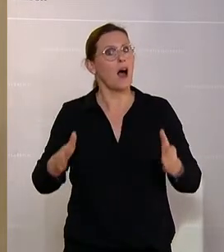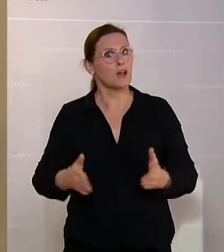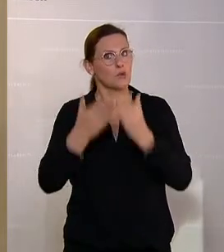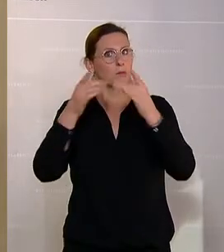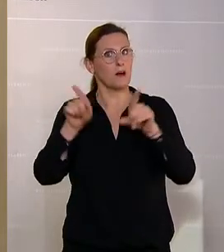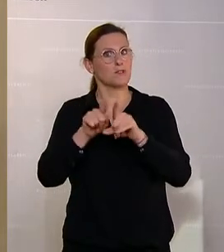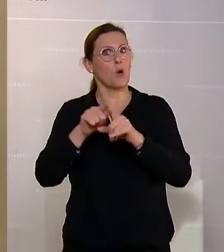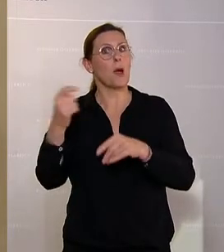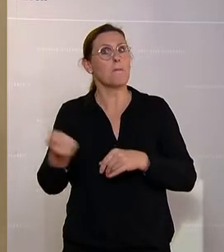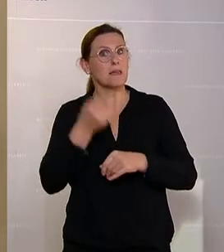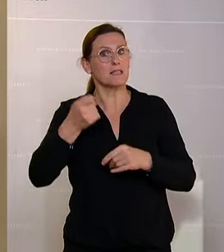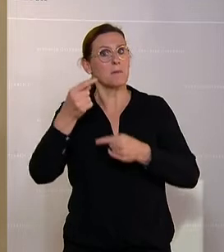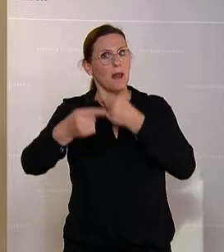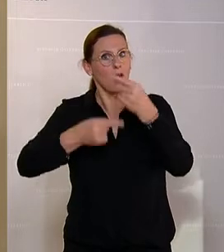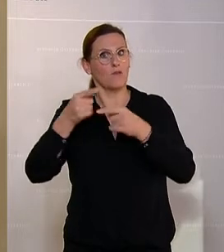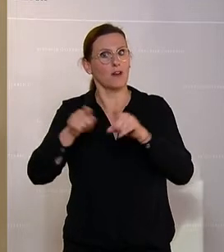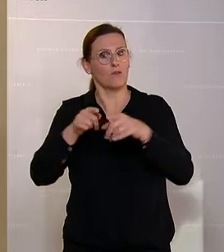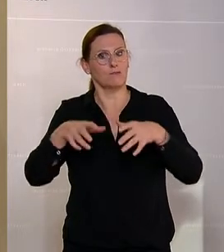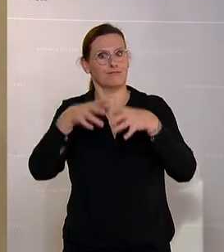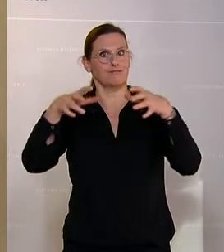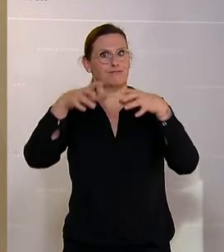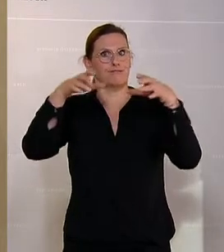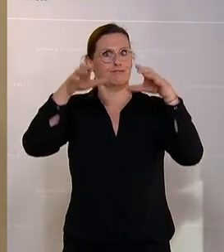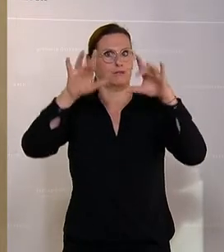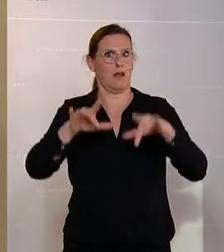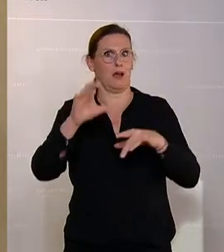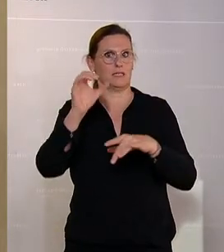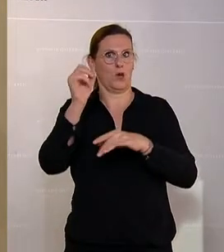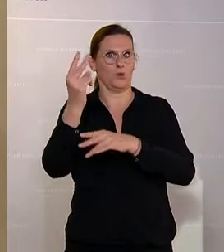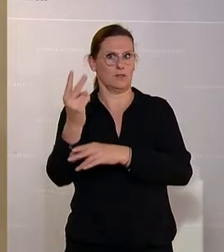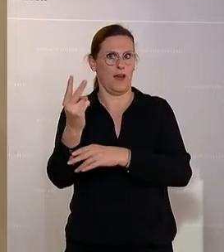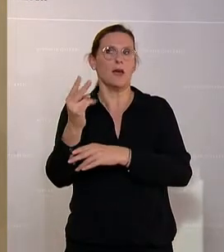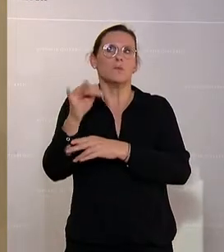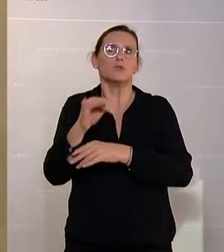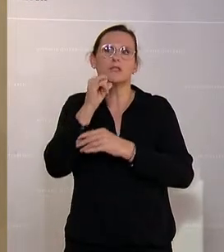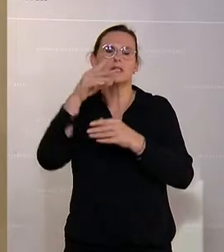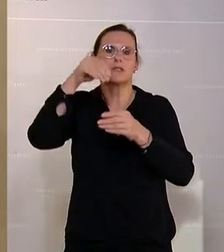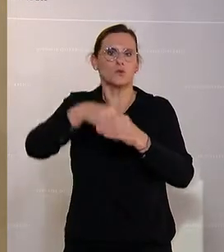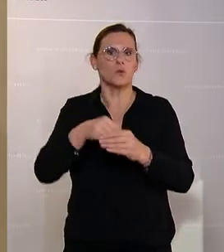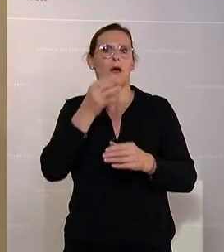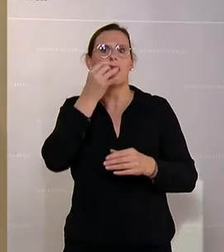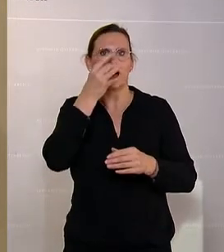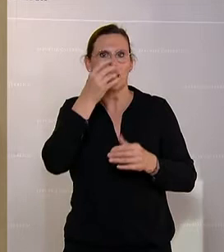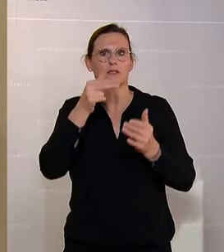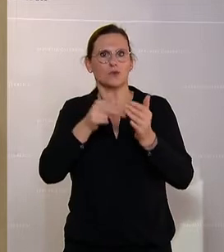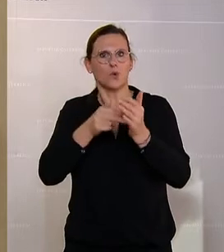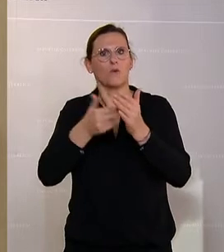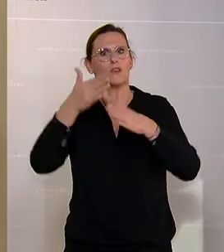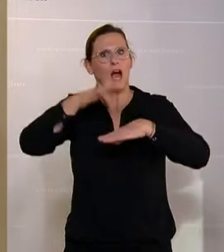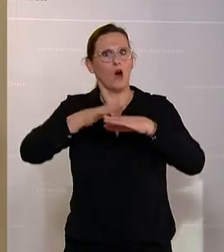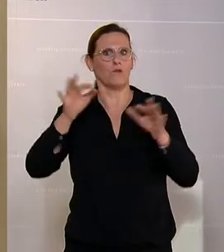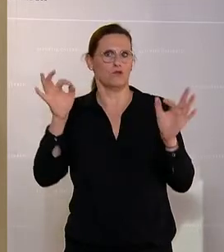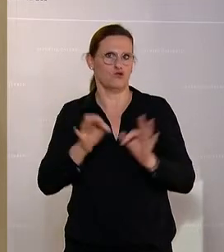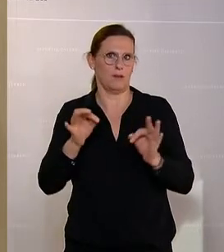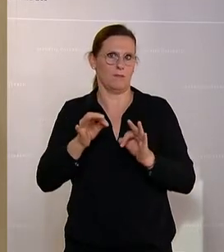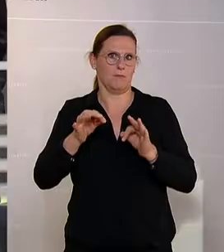im Betrieb Treibhausgase frei, auch wenn es nicht direkt CO2 sind, sondern Gase, die noch schlimmer sind als CO2 in der